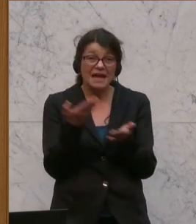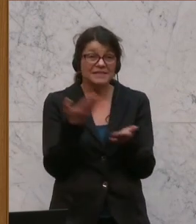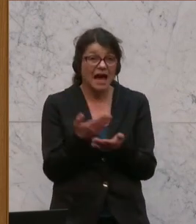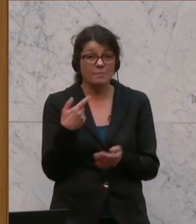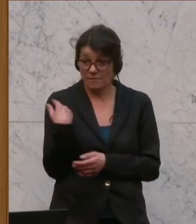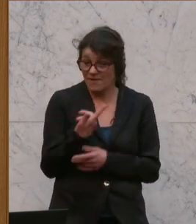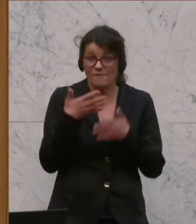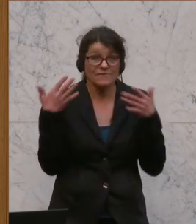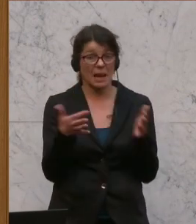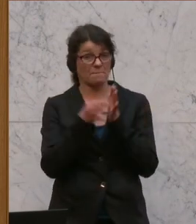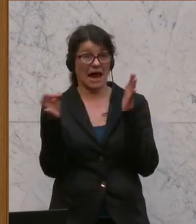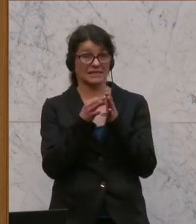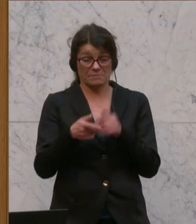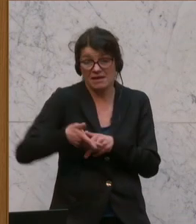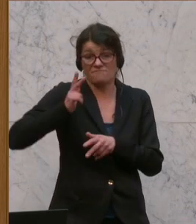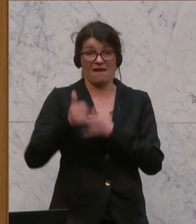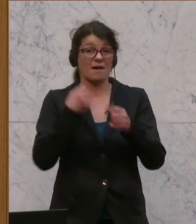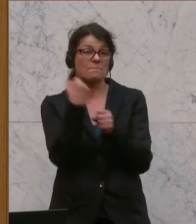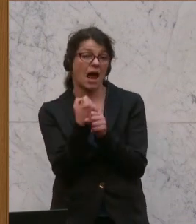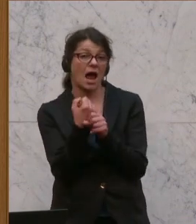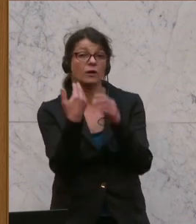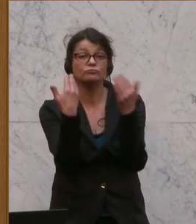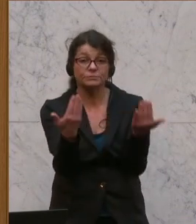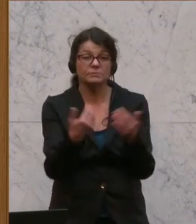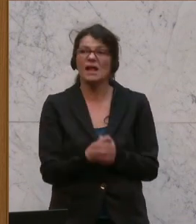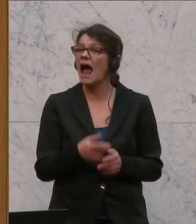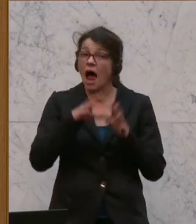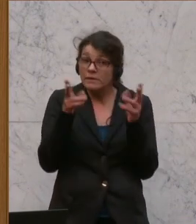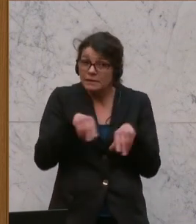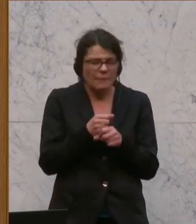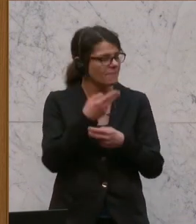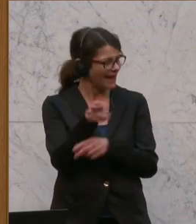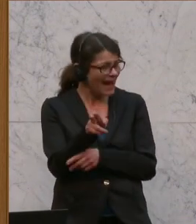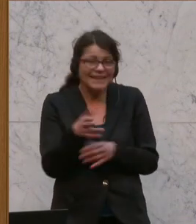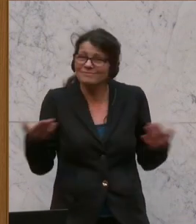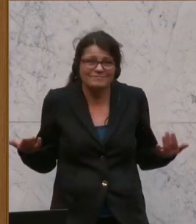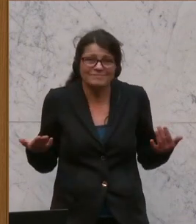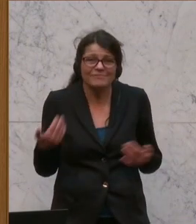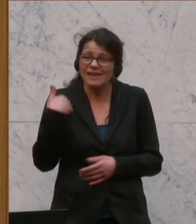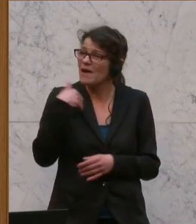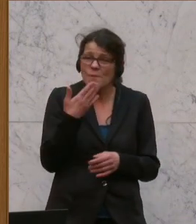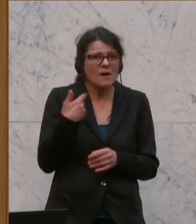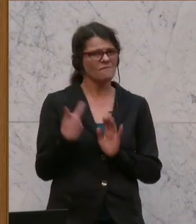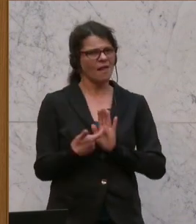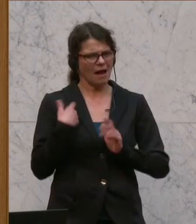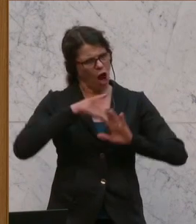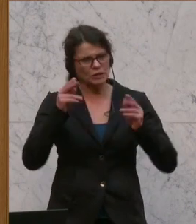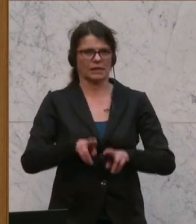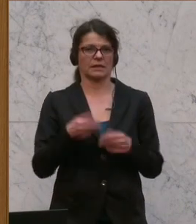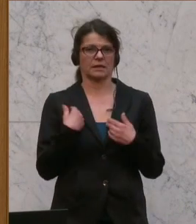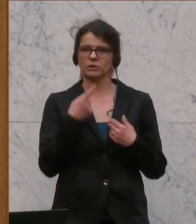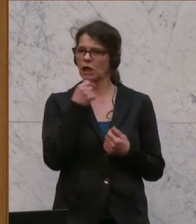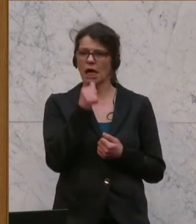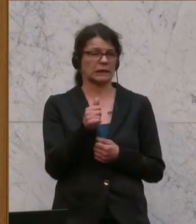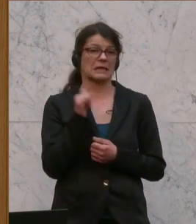ganz viele dieser Maßnahmen der letzten drei Jahre gesetzt. Wurde dabei immer alles richtig gemacht? Nein, das haben wir, diesen Anspruch haben wir nicht. Wir behaupten nicht, dass